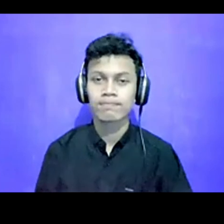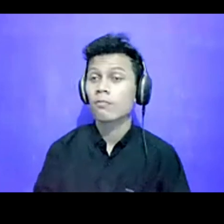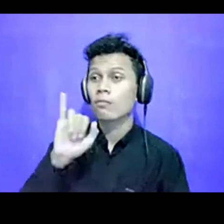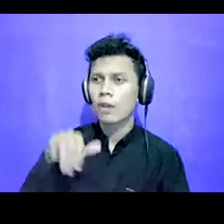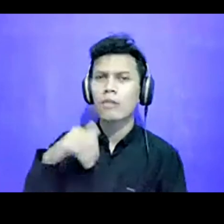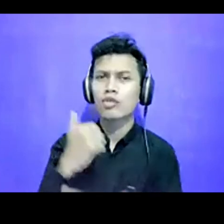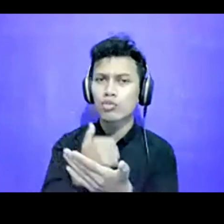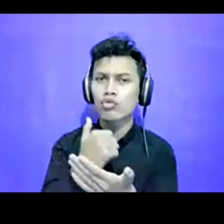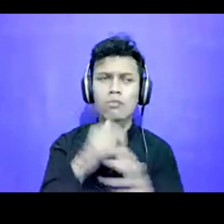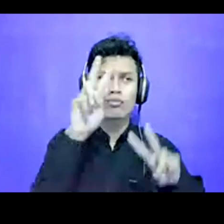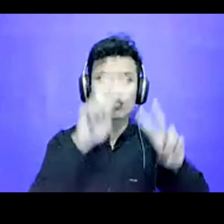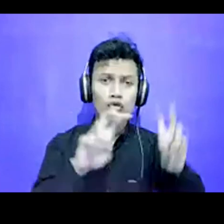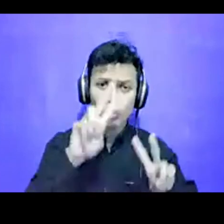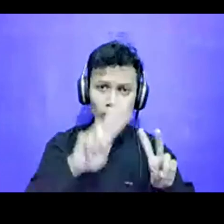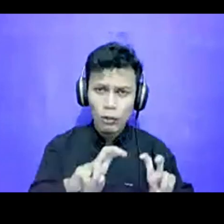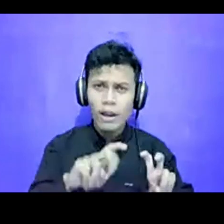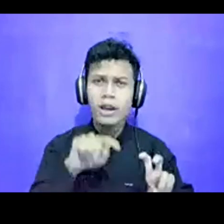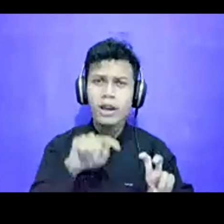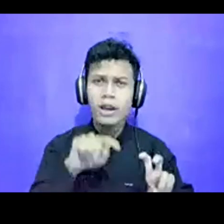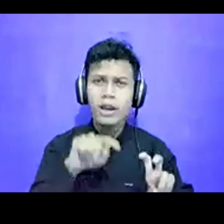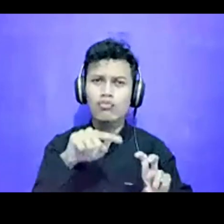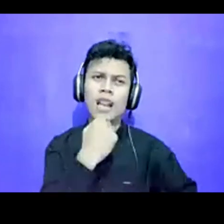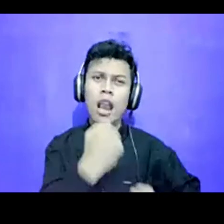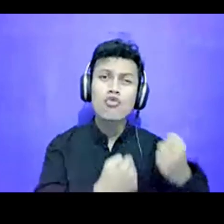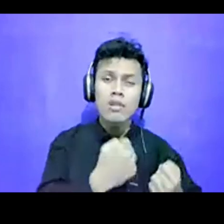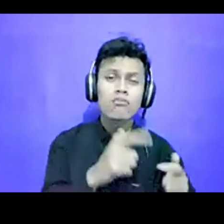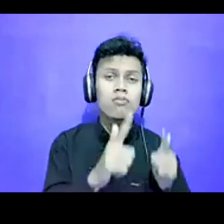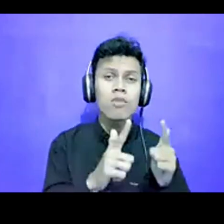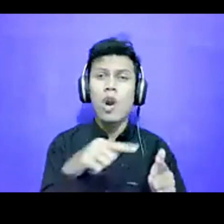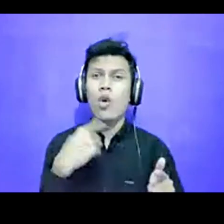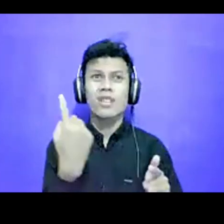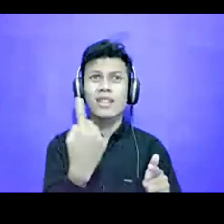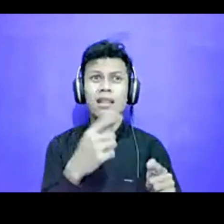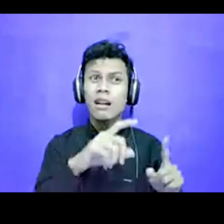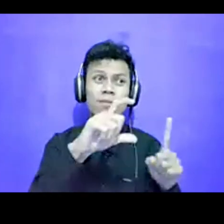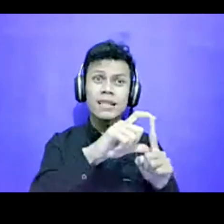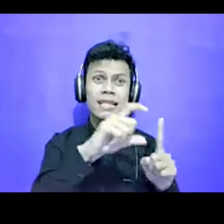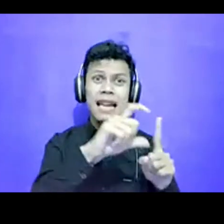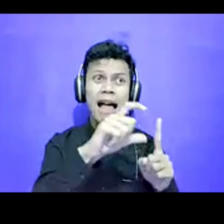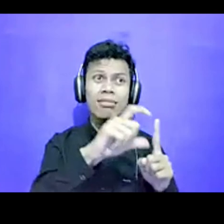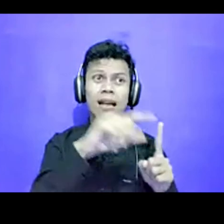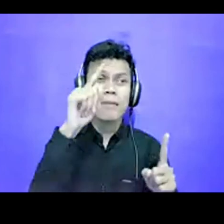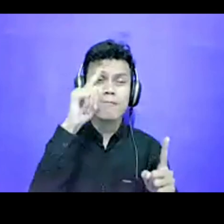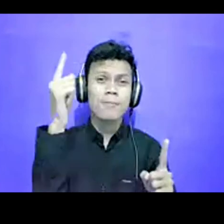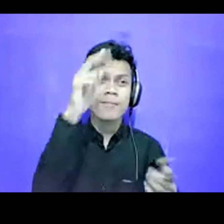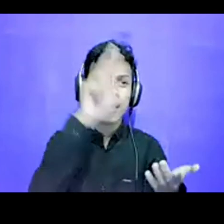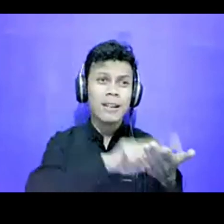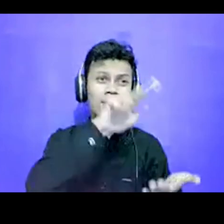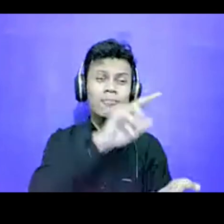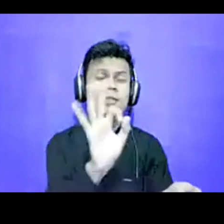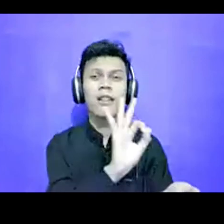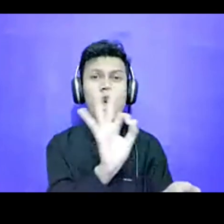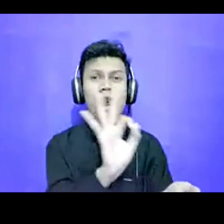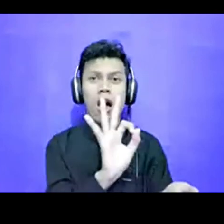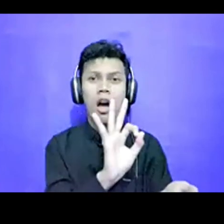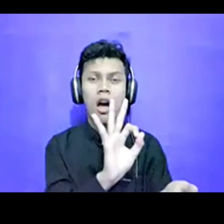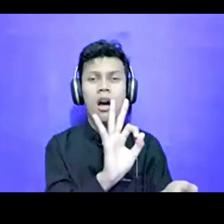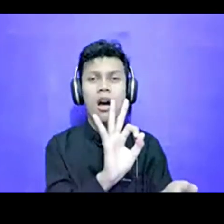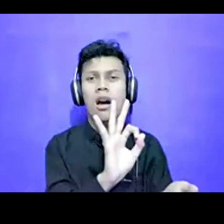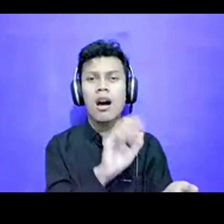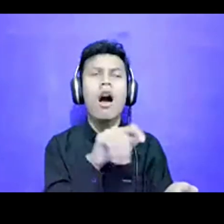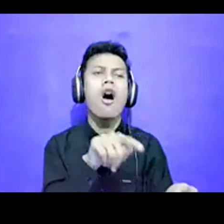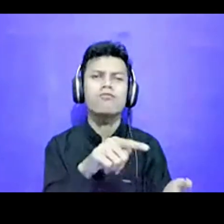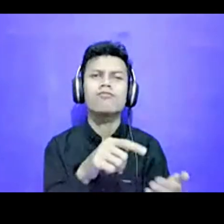lakukan, kalau kita, tidak punya, basis data yang resmi, dikeluarkan oleh pemerintah, atau, basis data yang